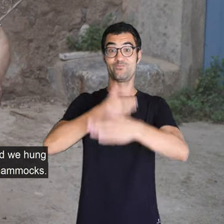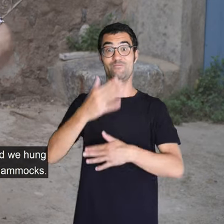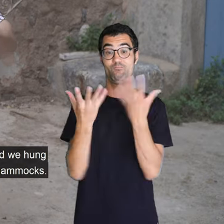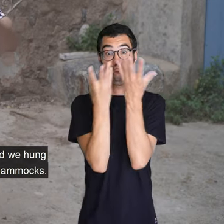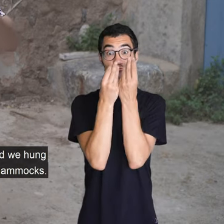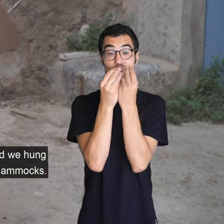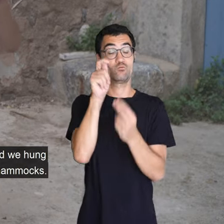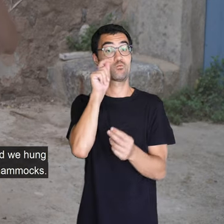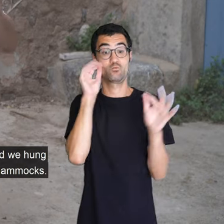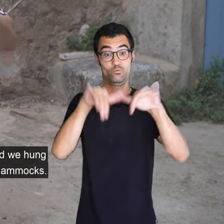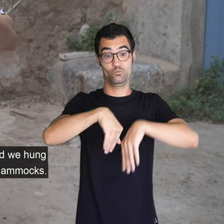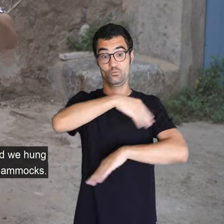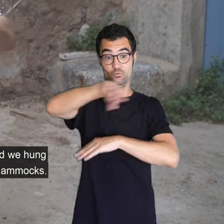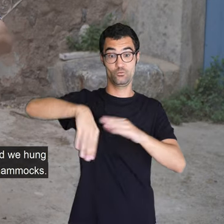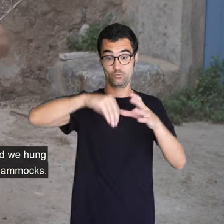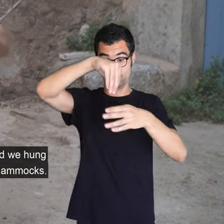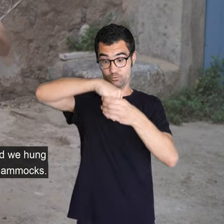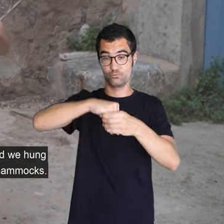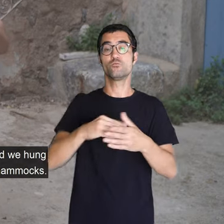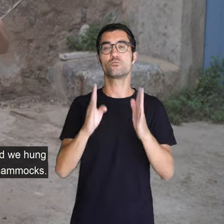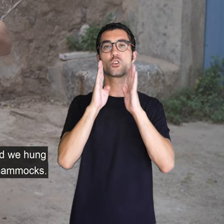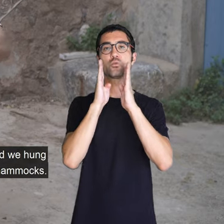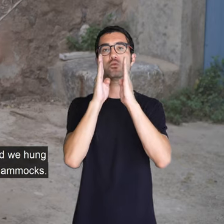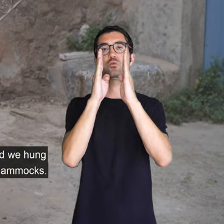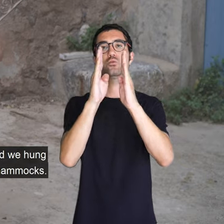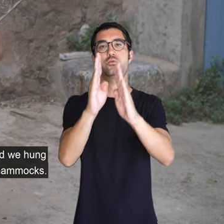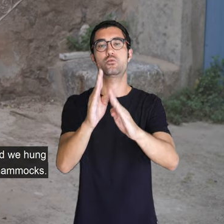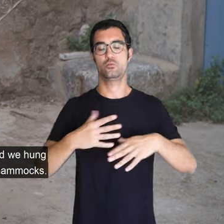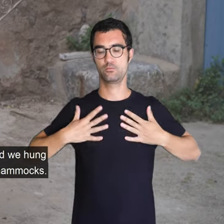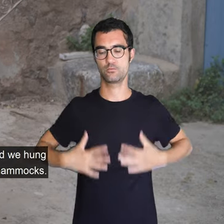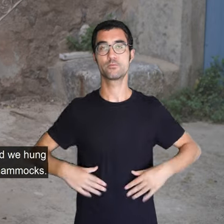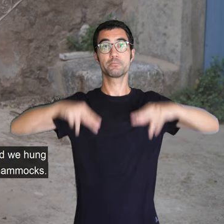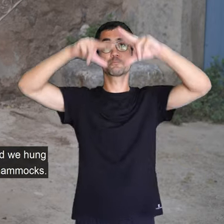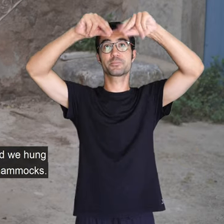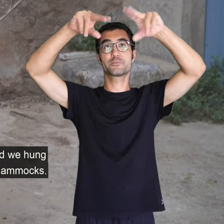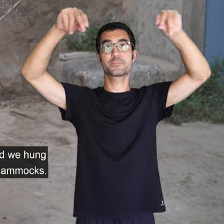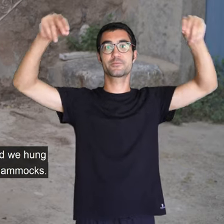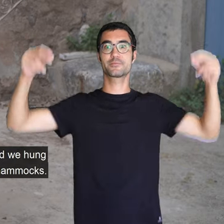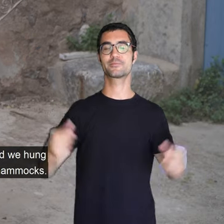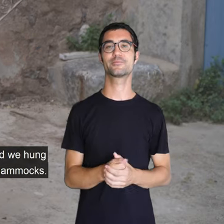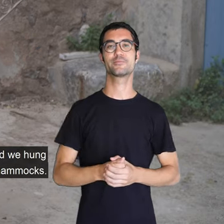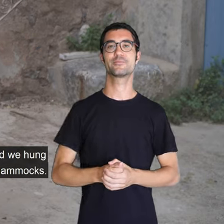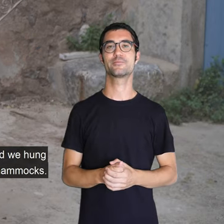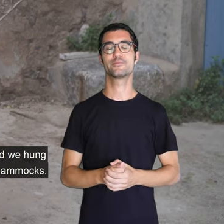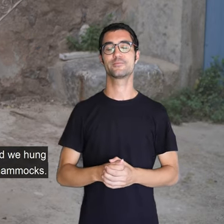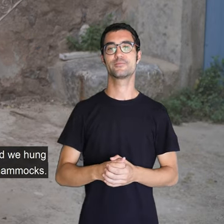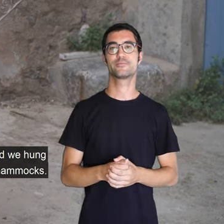diu, doncs teníem un passillo i penjava amb la roba allà, no m'entens? I teníem